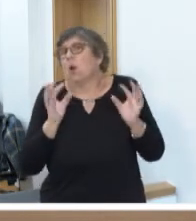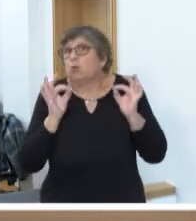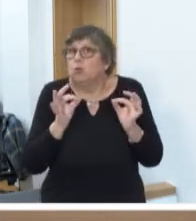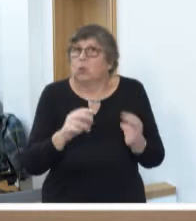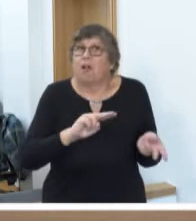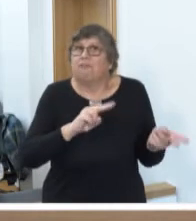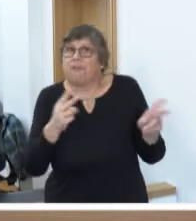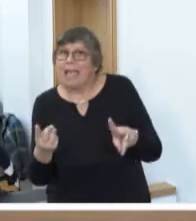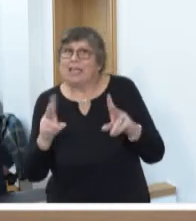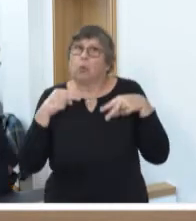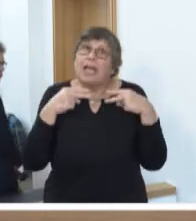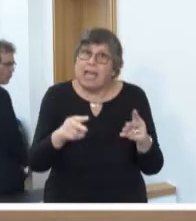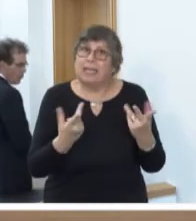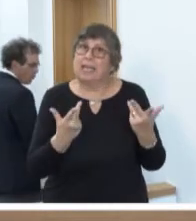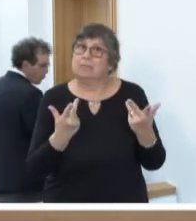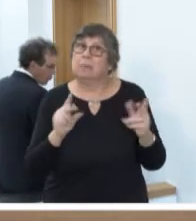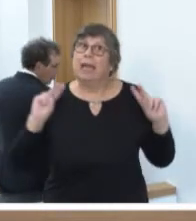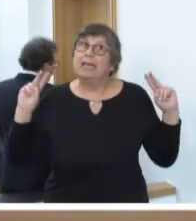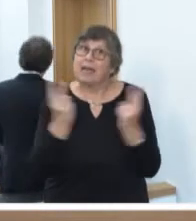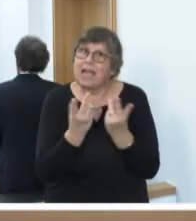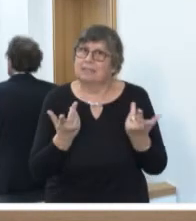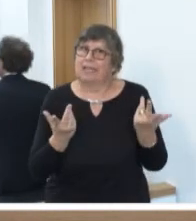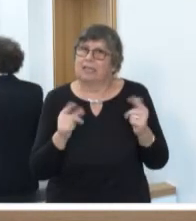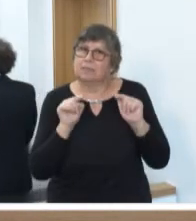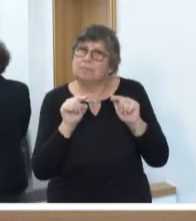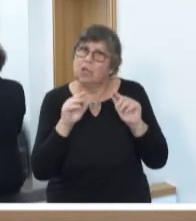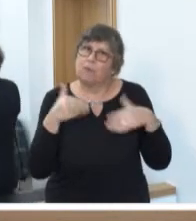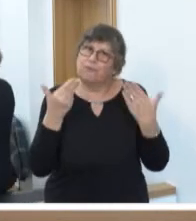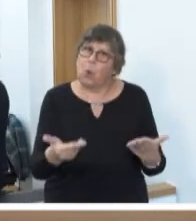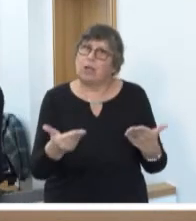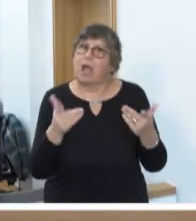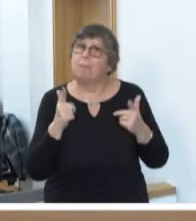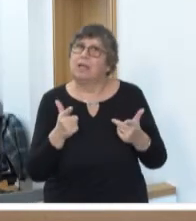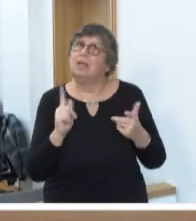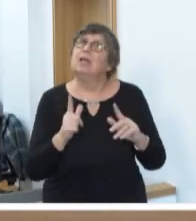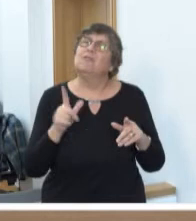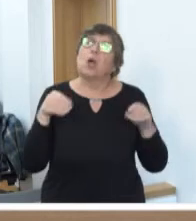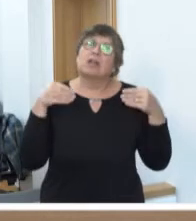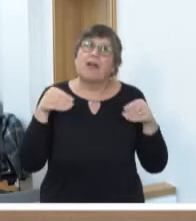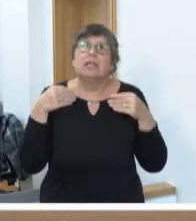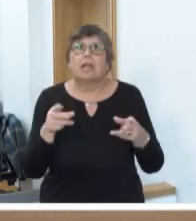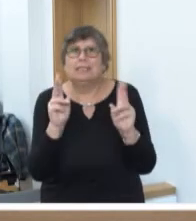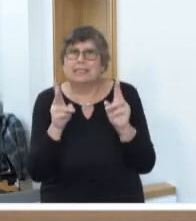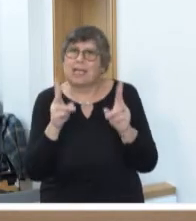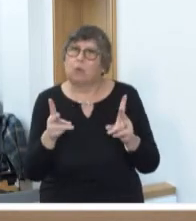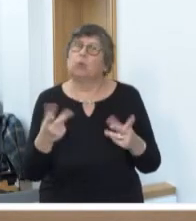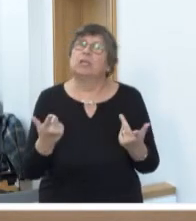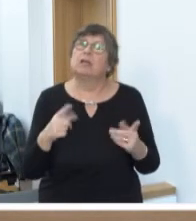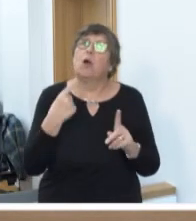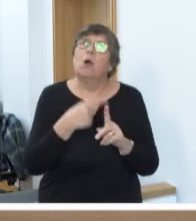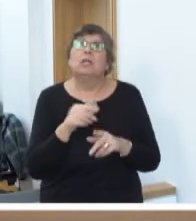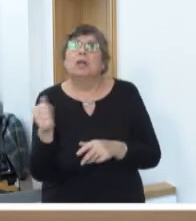Veränderungen zu reagieren. gleichzeitig diese Vorgabe als Mittel der Qualitätssicherung und als Steuerungselement